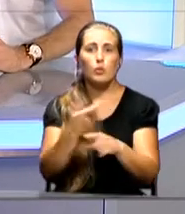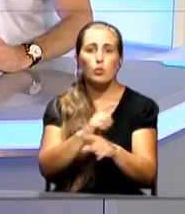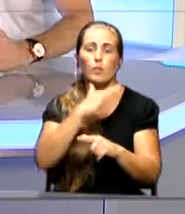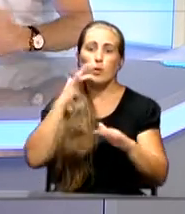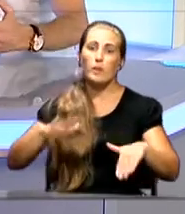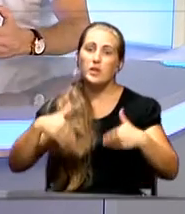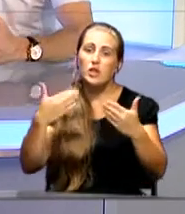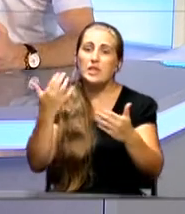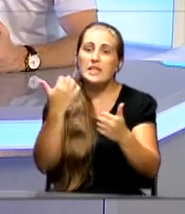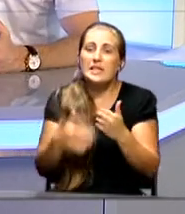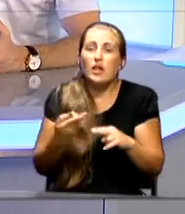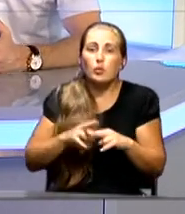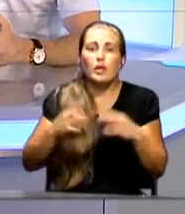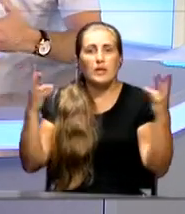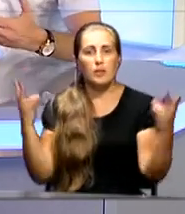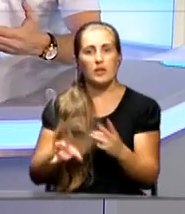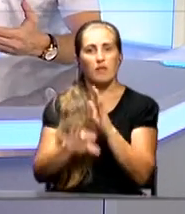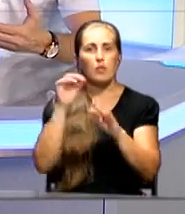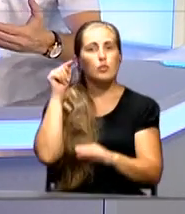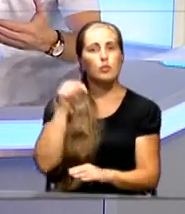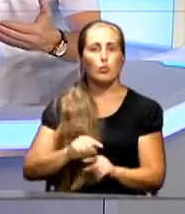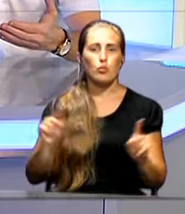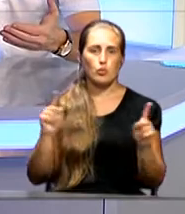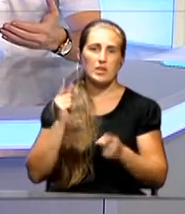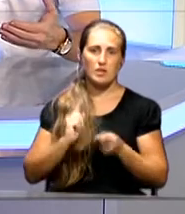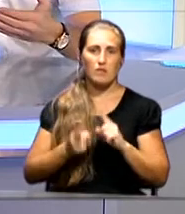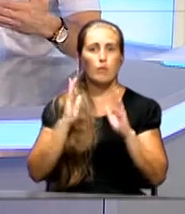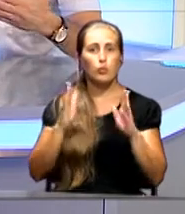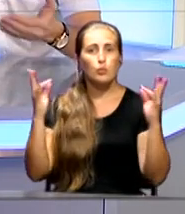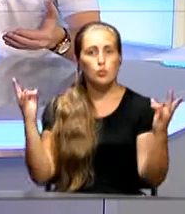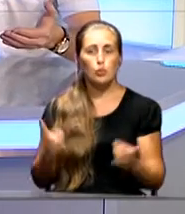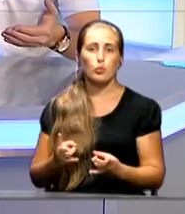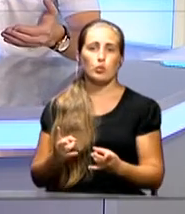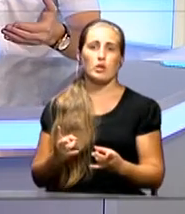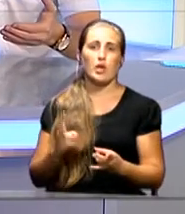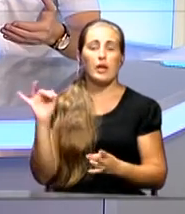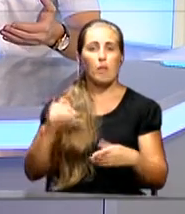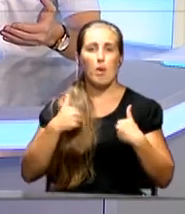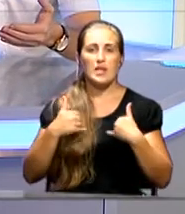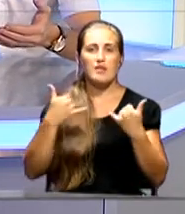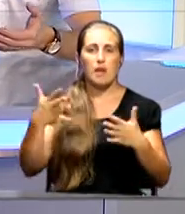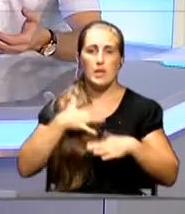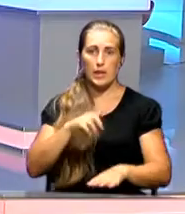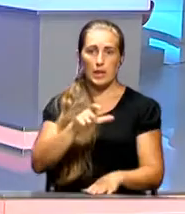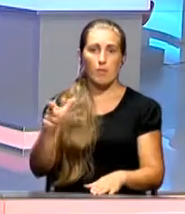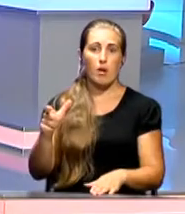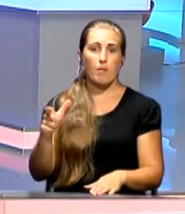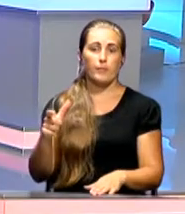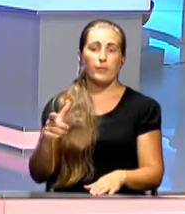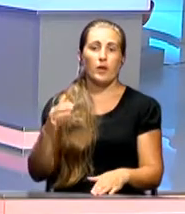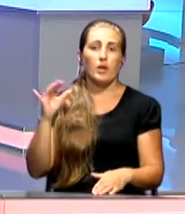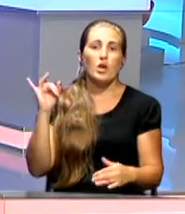предложений, среди которых необходимо выбрать то, что действительно будет нужно и полезно для Крыма. То есть учесть,